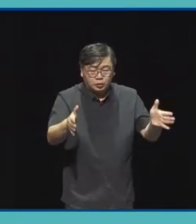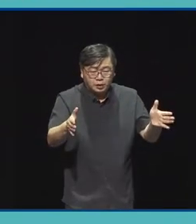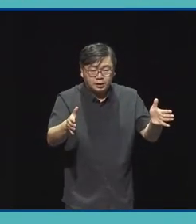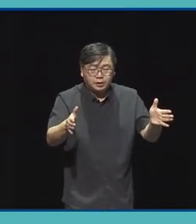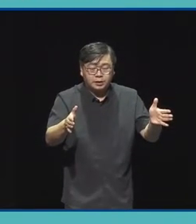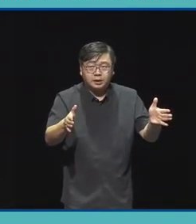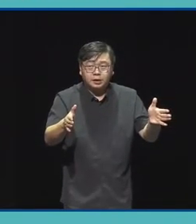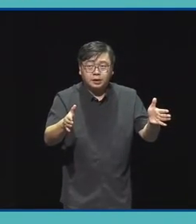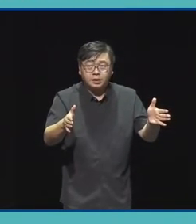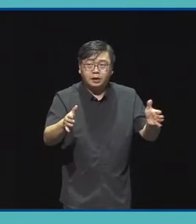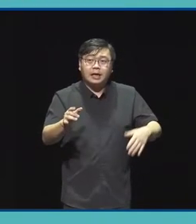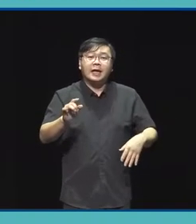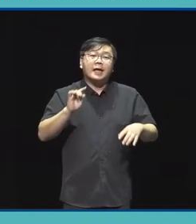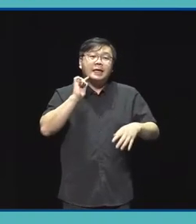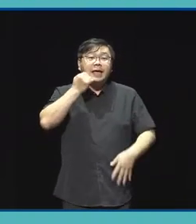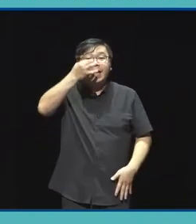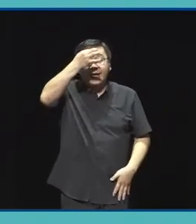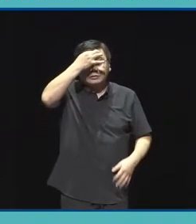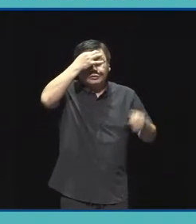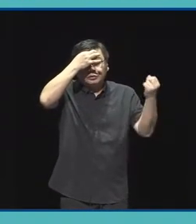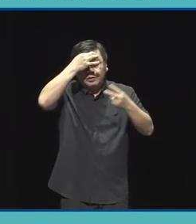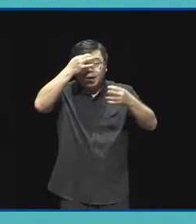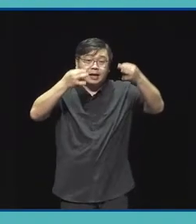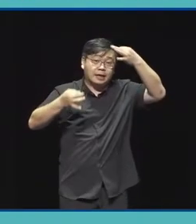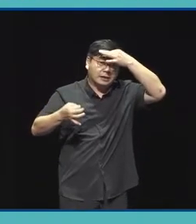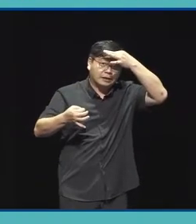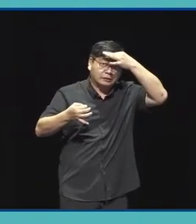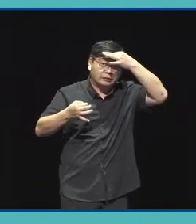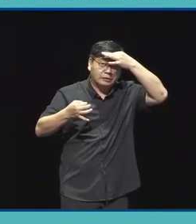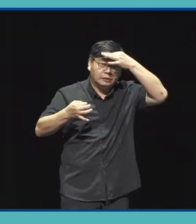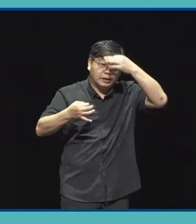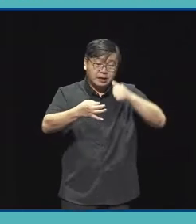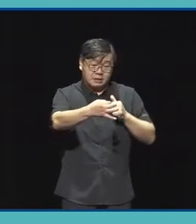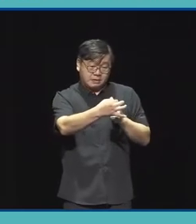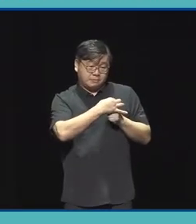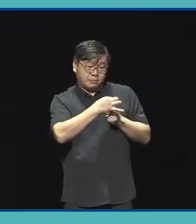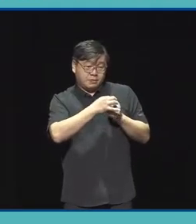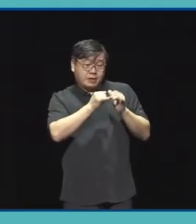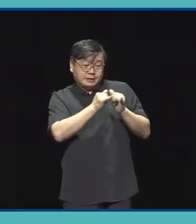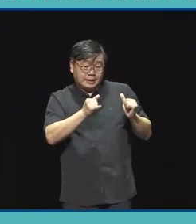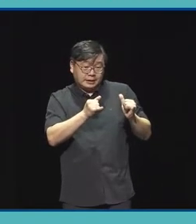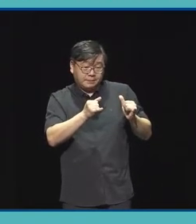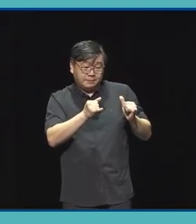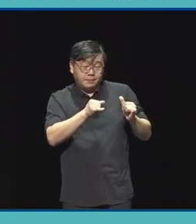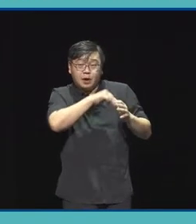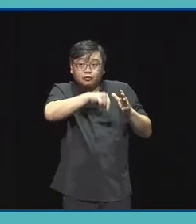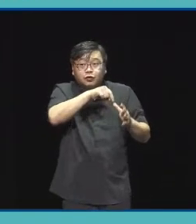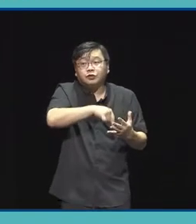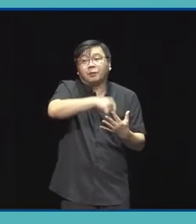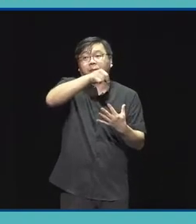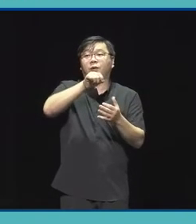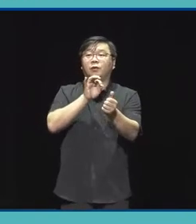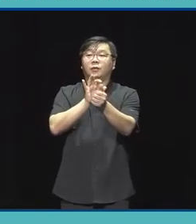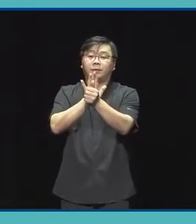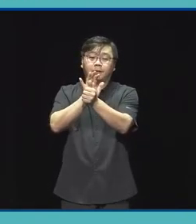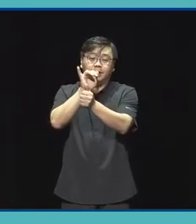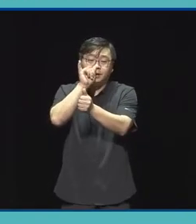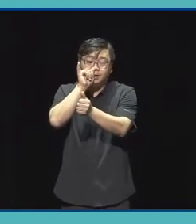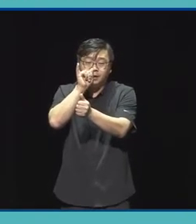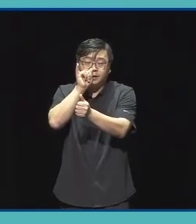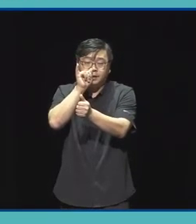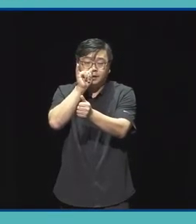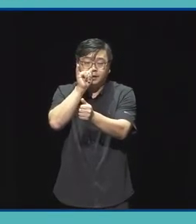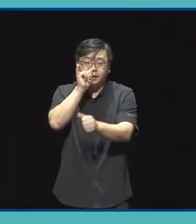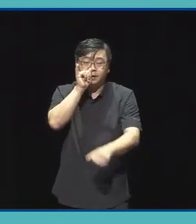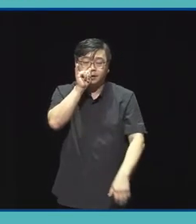기술융합 공모사업에 선정된 작품이 신청할 수 있는 대상이 되시는 거고요 그리고 여기 필수요건은 유형 2보다